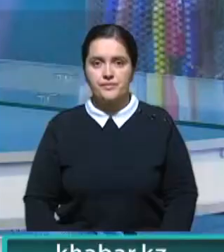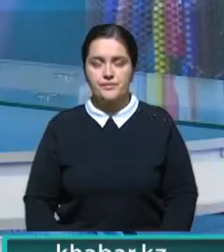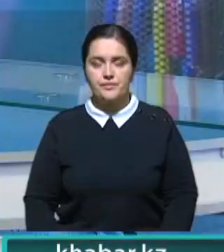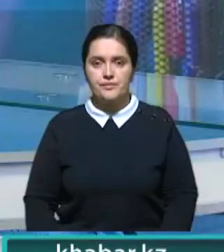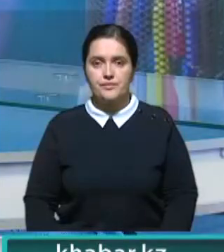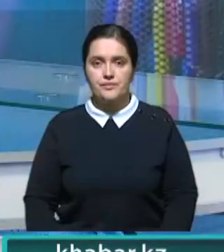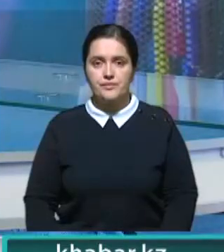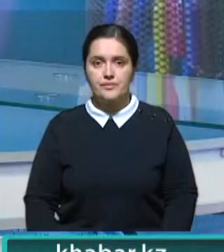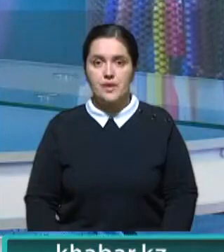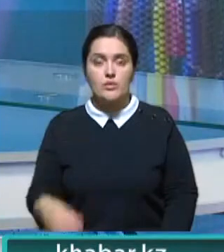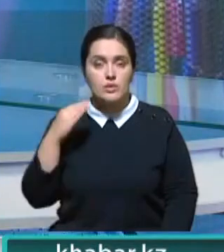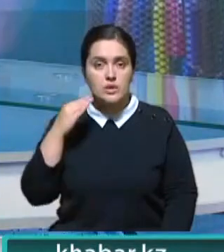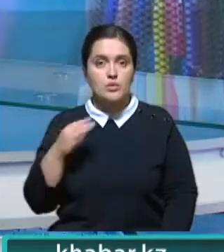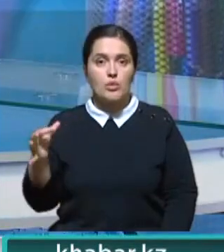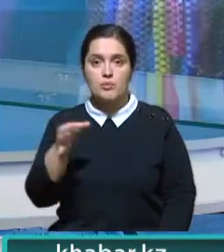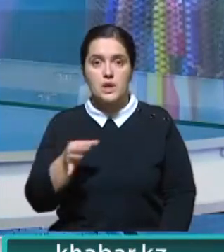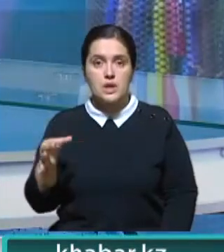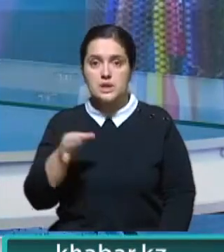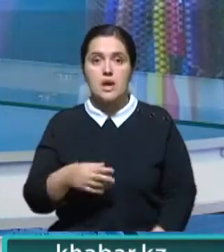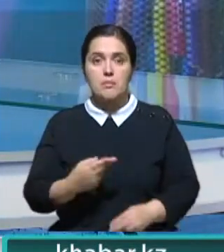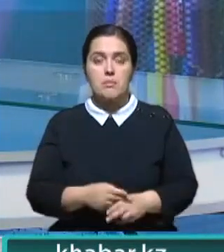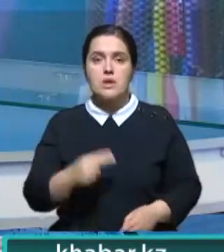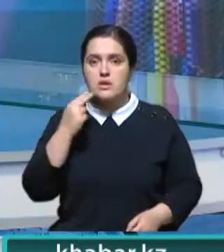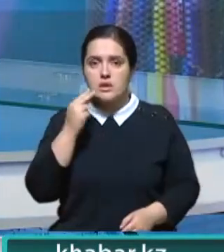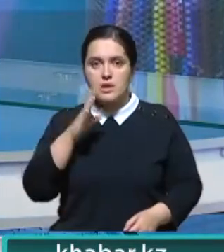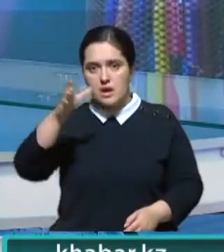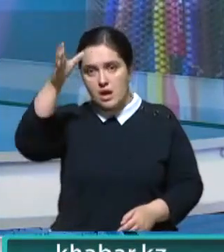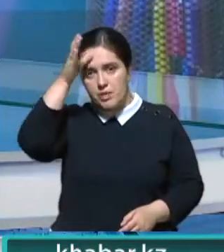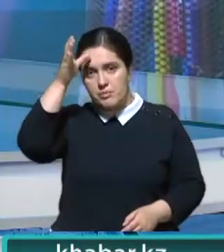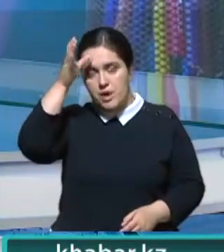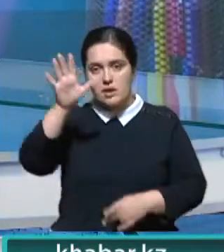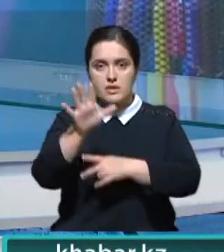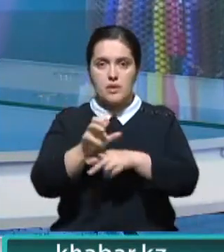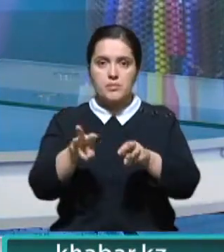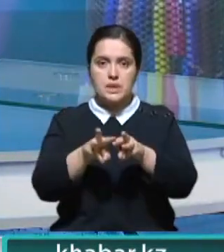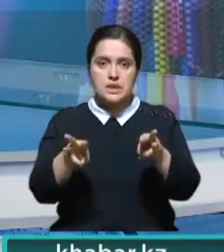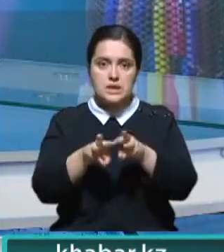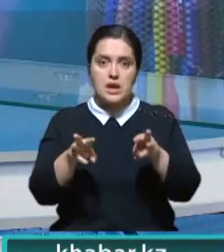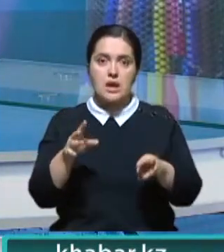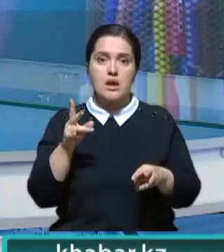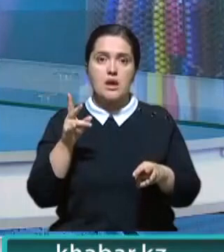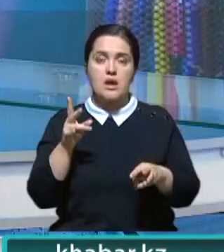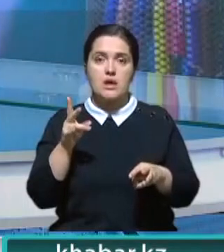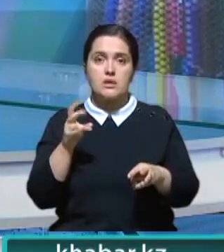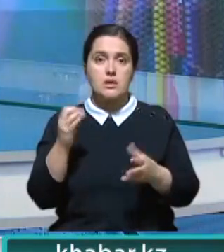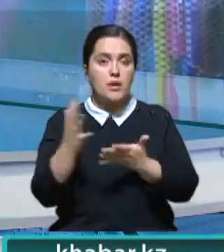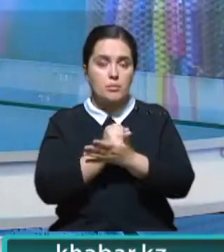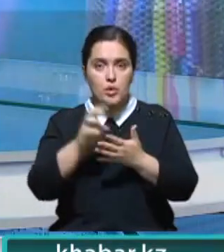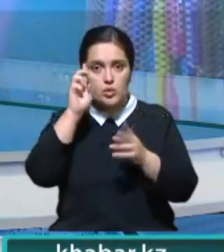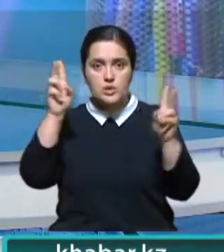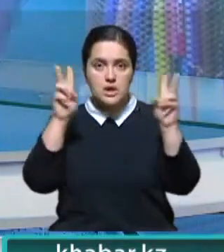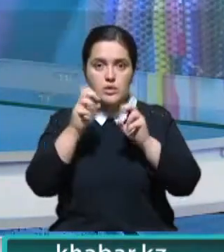К другим темам. В Туркестанской области, качество образования, которой ранее раскритиковал министр просвещения, не прошли